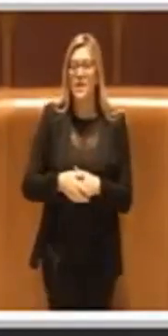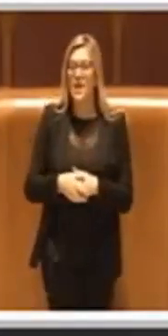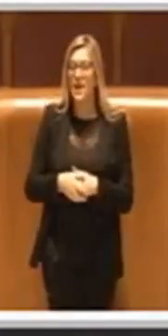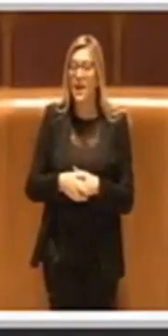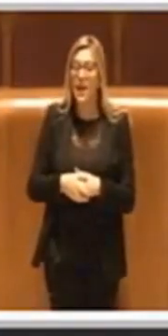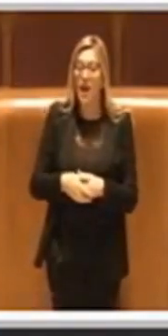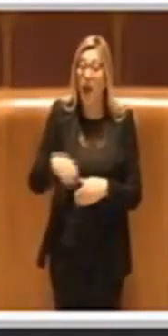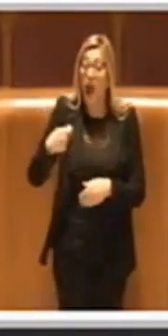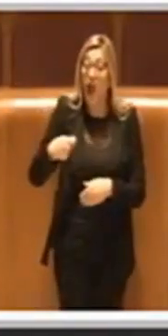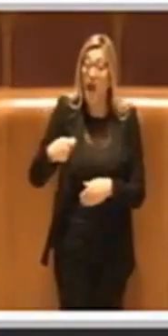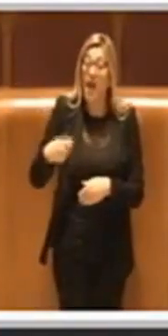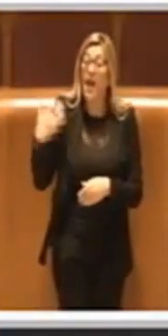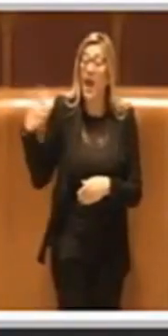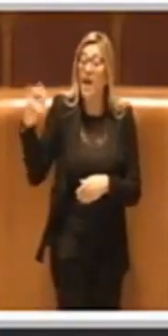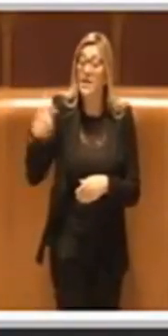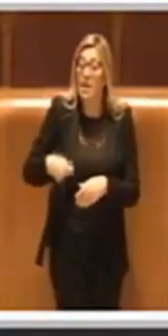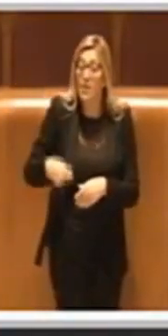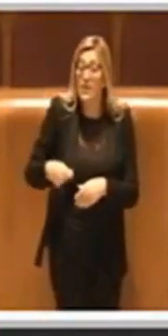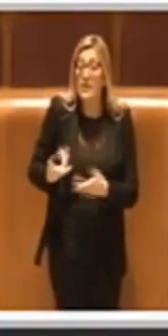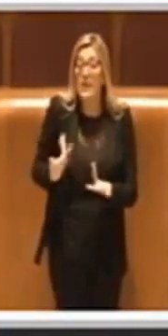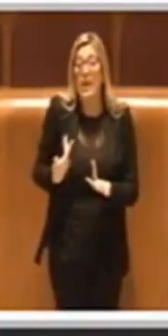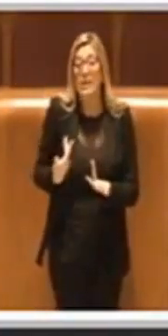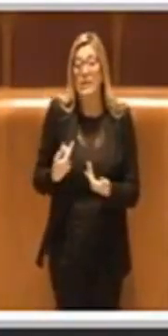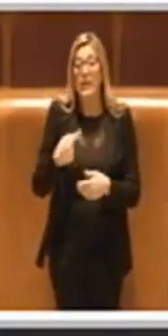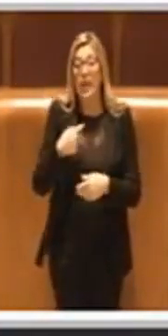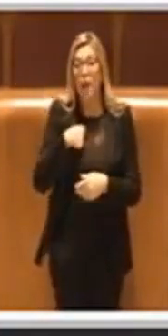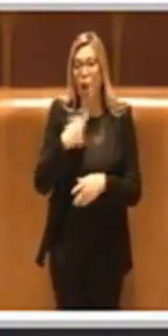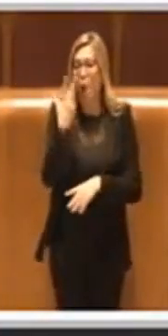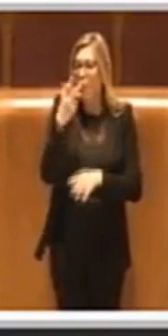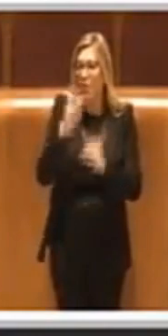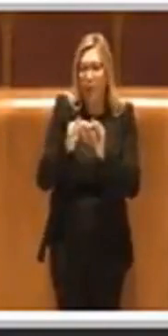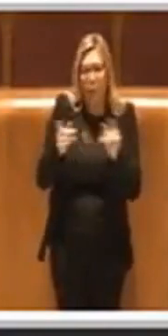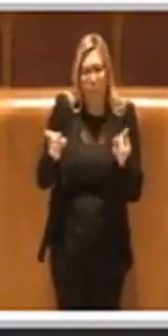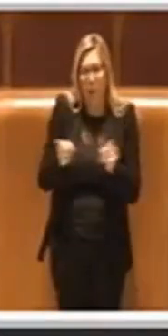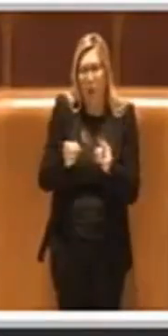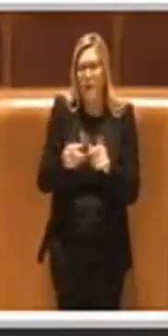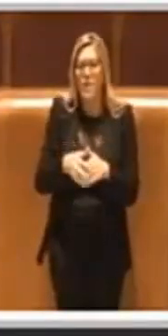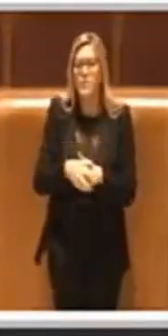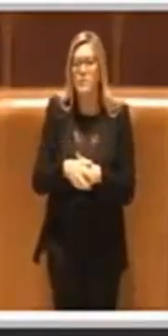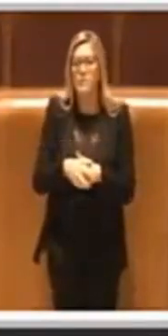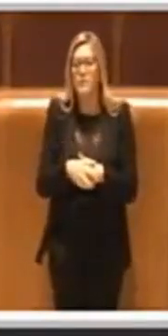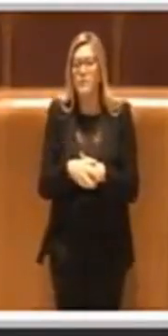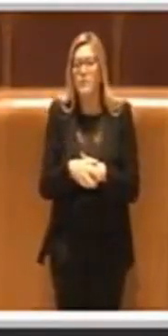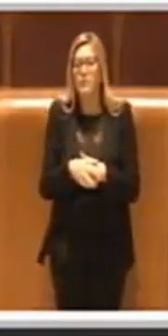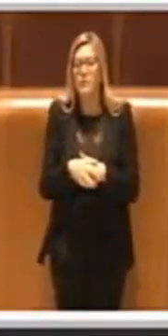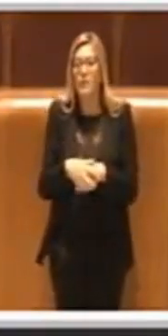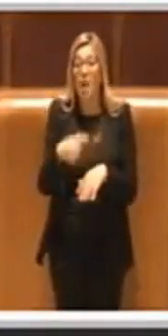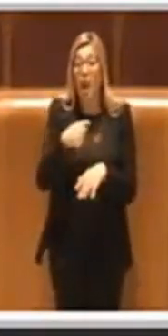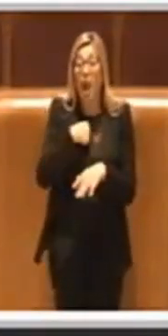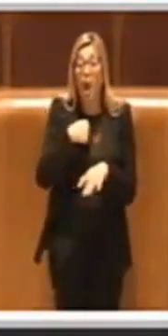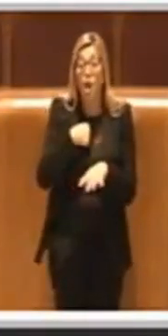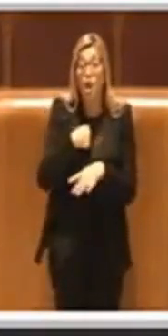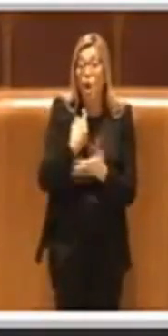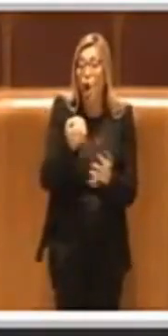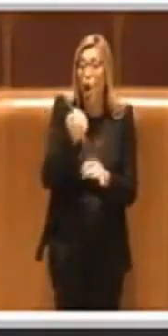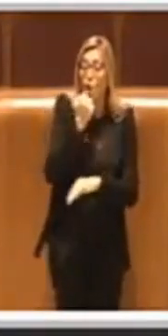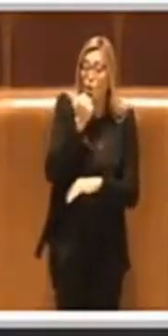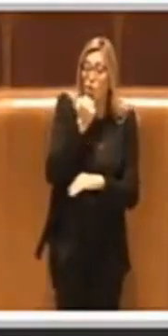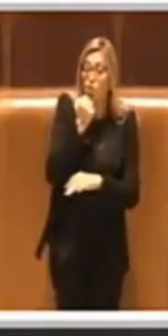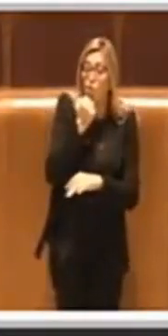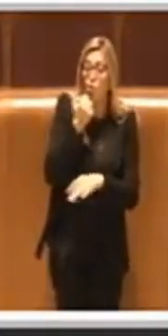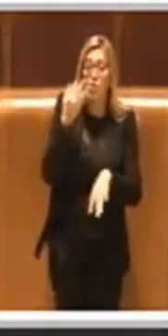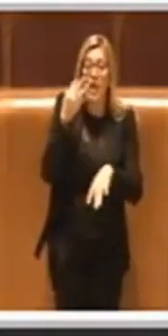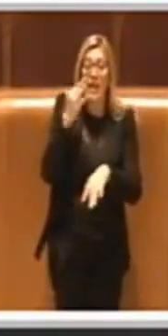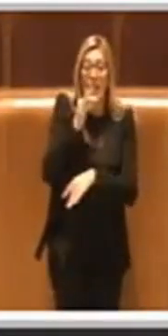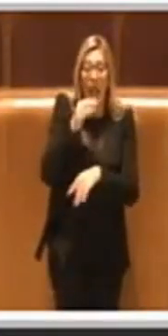Grazie Presidente, cercherò di rimanere nei tre minuti. Io mi scuso per non essere intervenuta